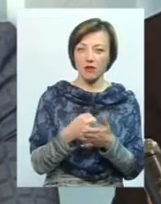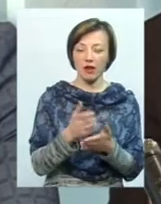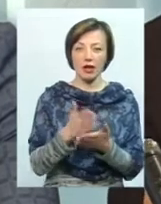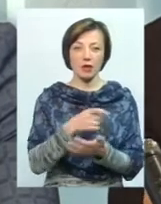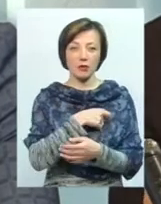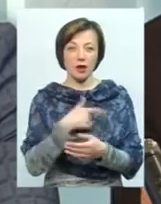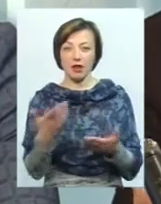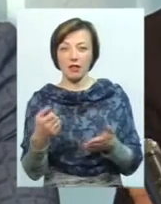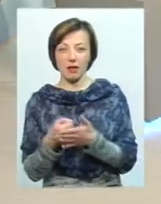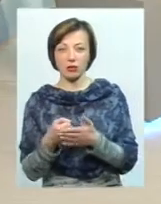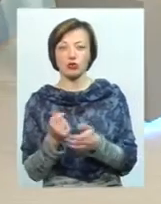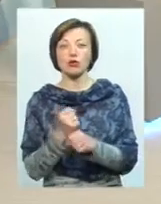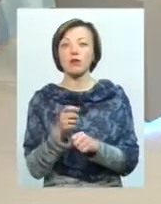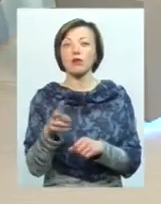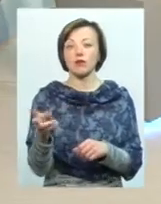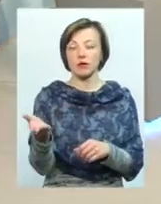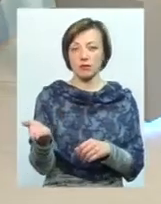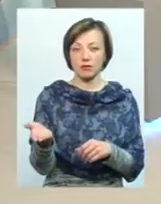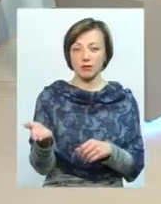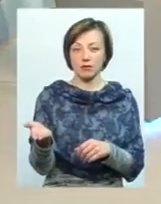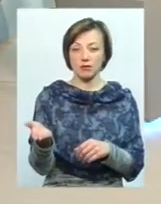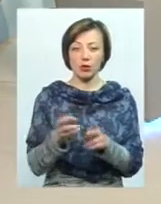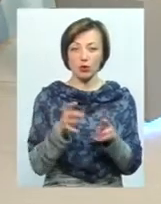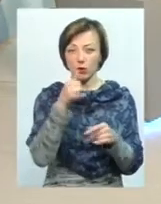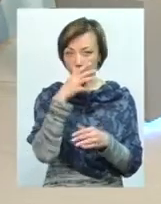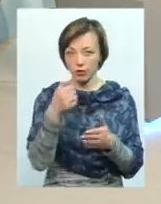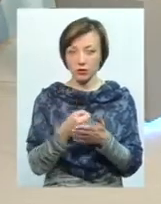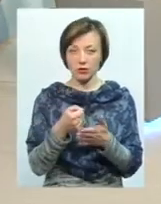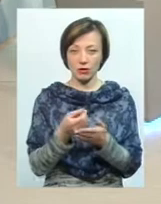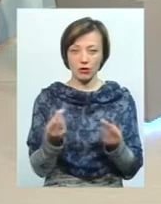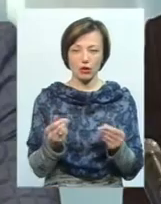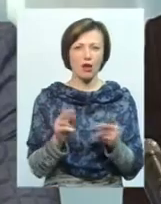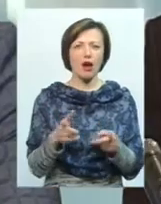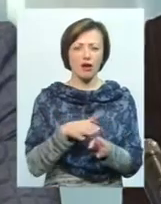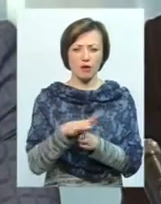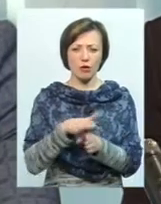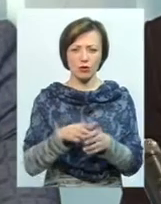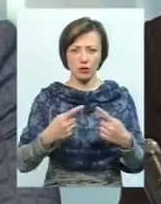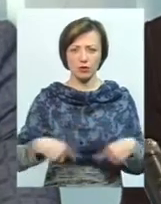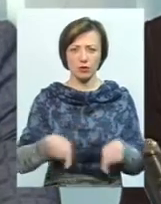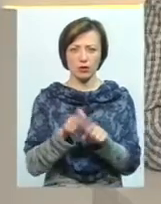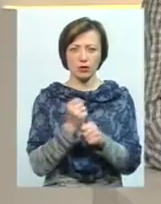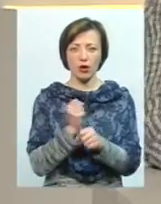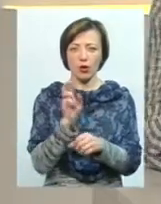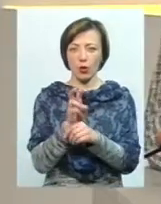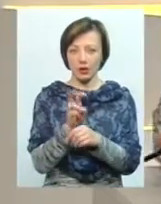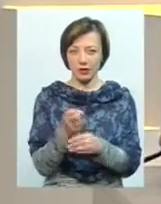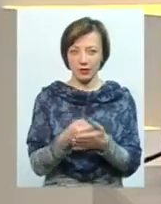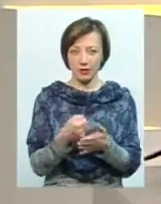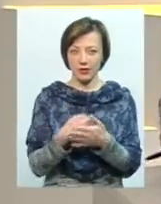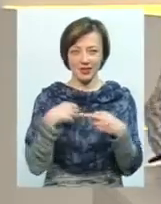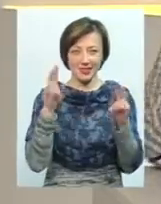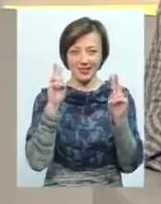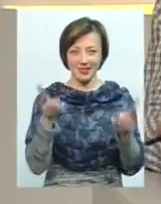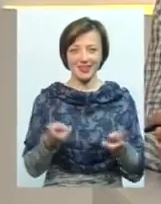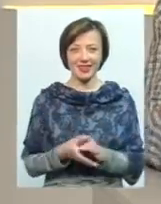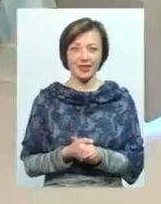є, які не вибивають. Що робити тим, які не вибивають? Як їм реалізовуватися? Можливо, ходити вибивати, я не знаю.